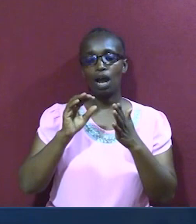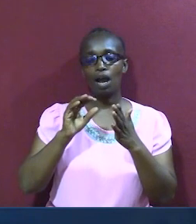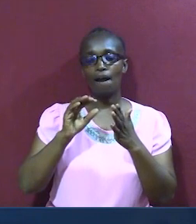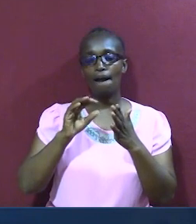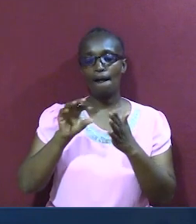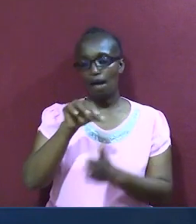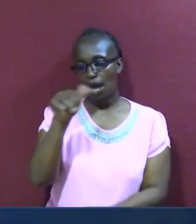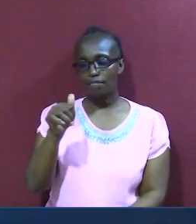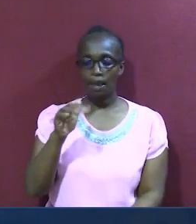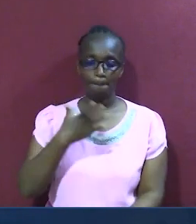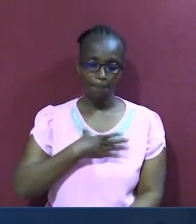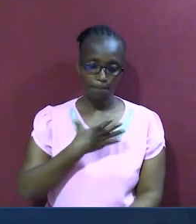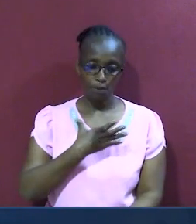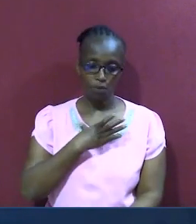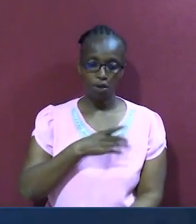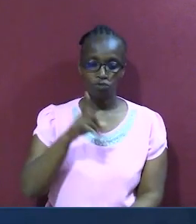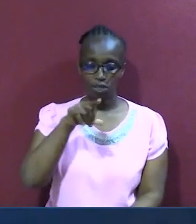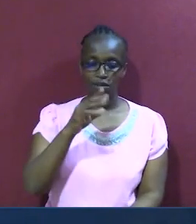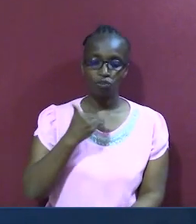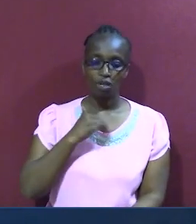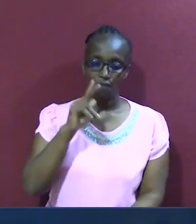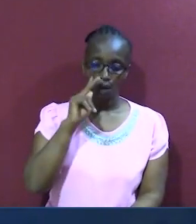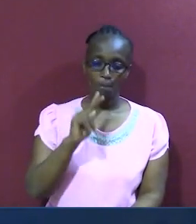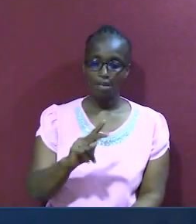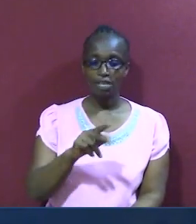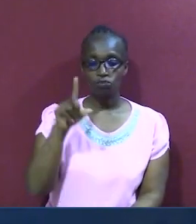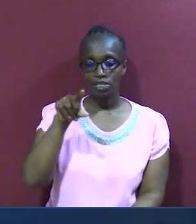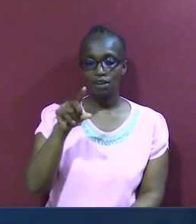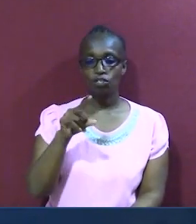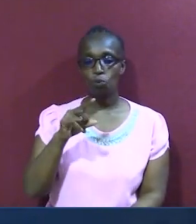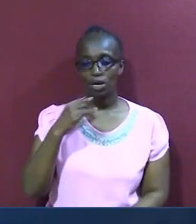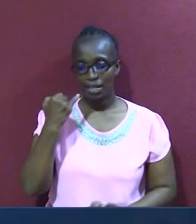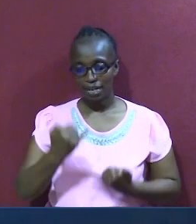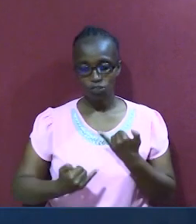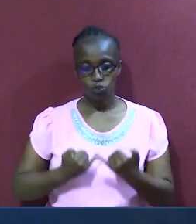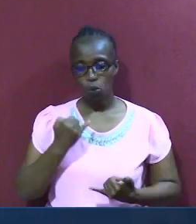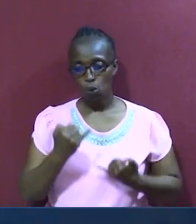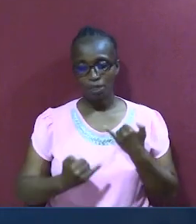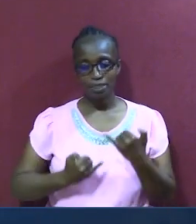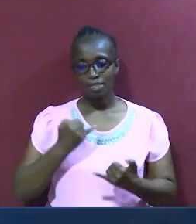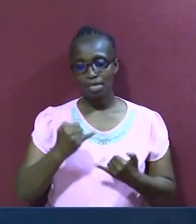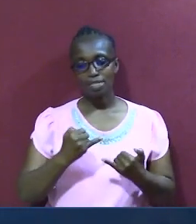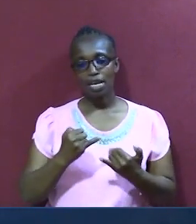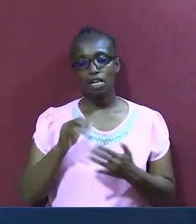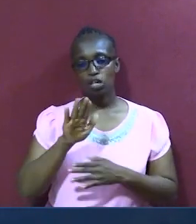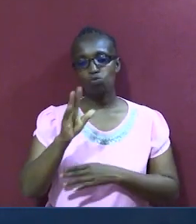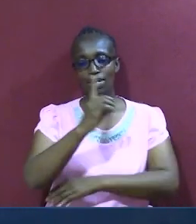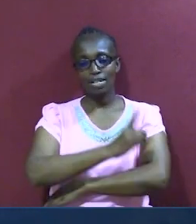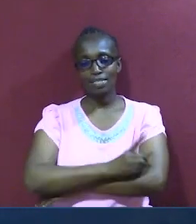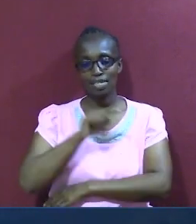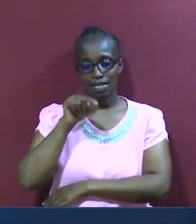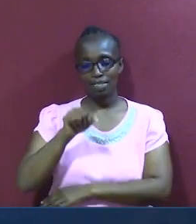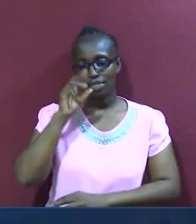utaweza kuwa na amani, utaweza kufurahia, katika siku zako, hapa nduniani,